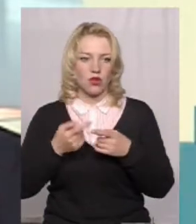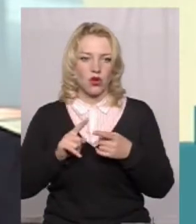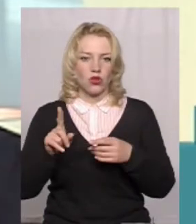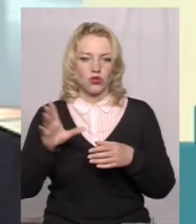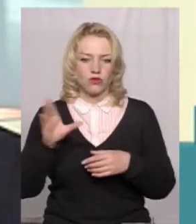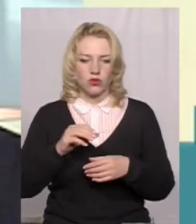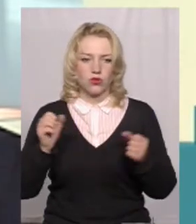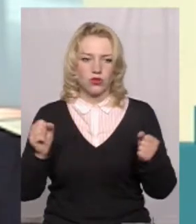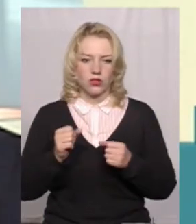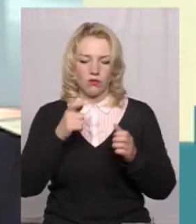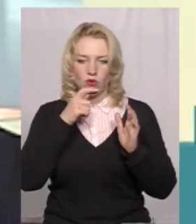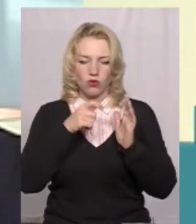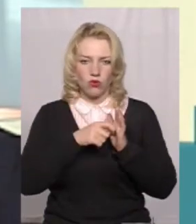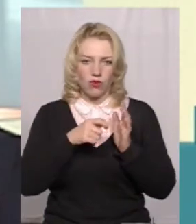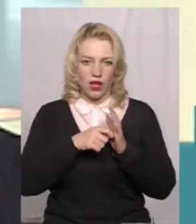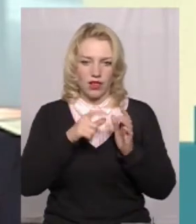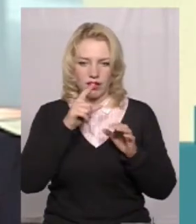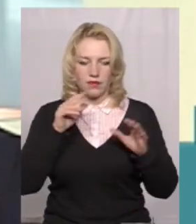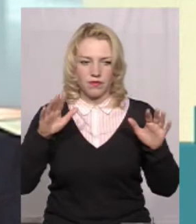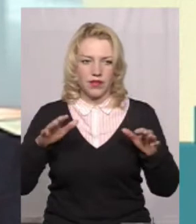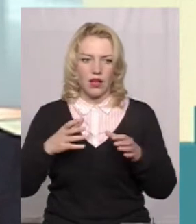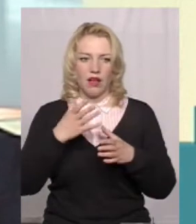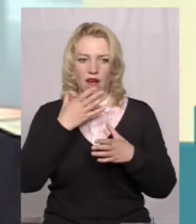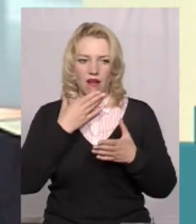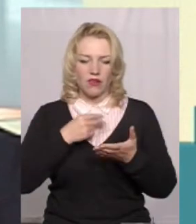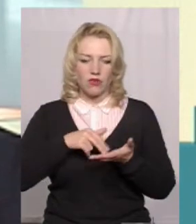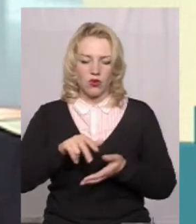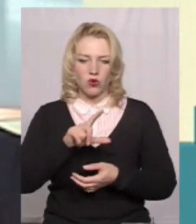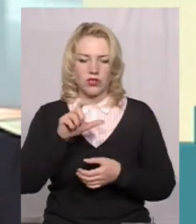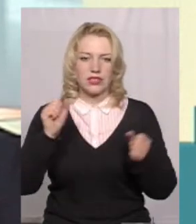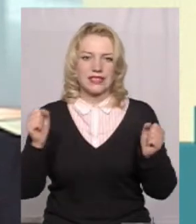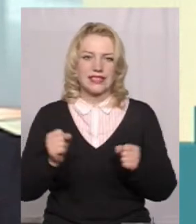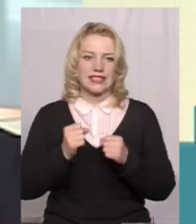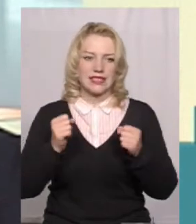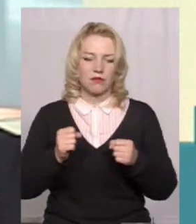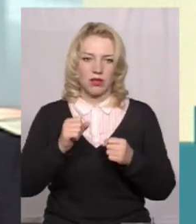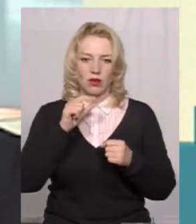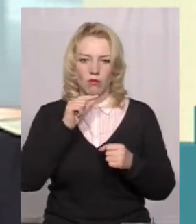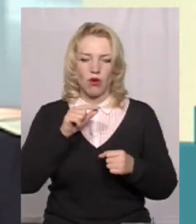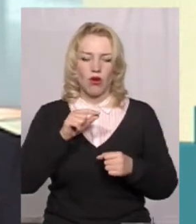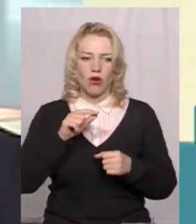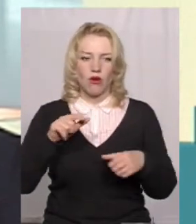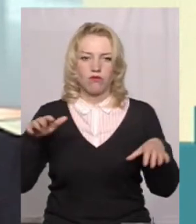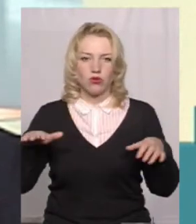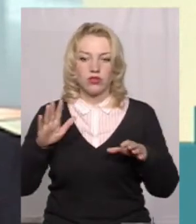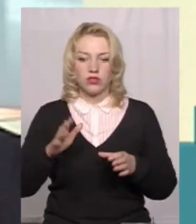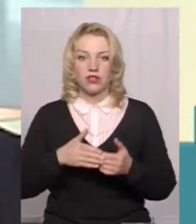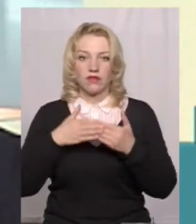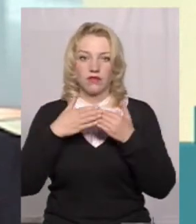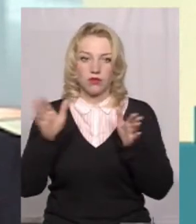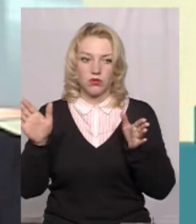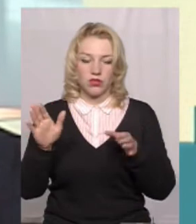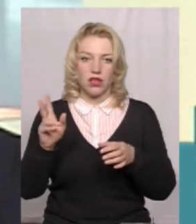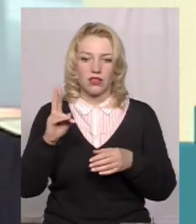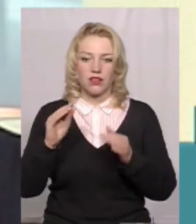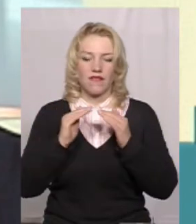всю зиму годували, підгудовули. Дуже гарно виходять з зими бджола, тільки випускають. І там